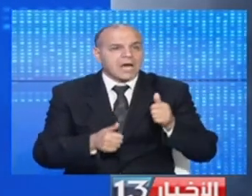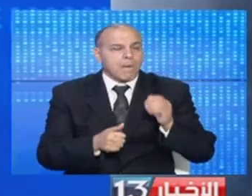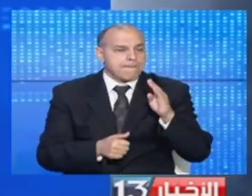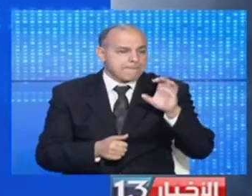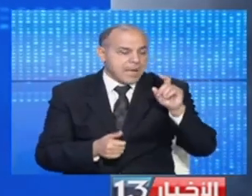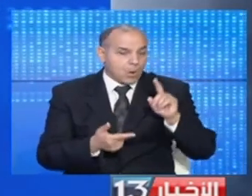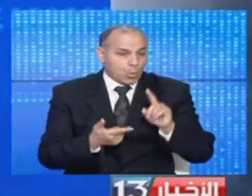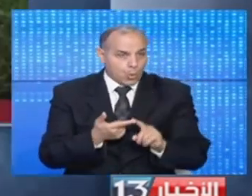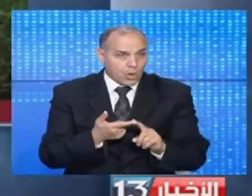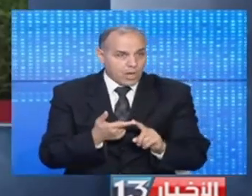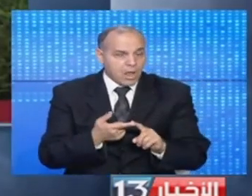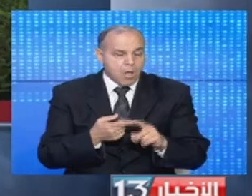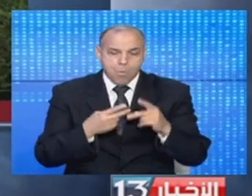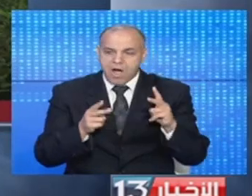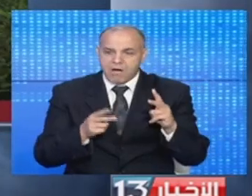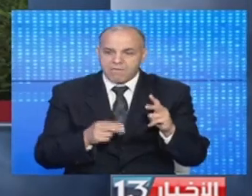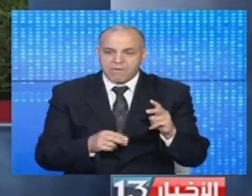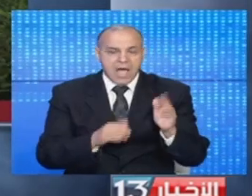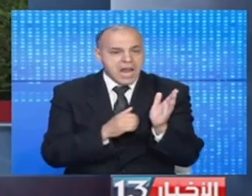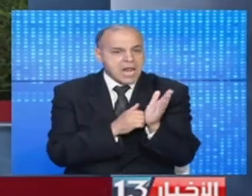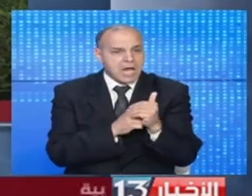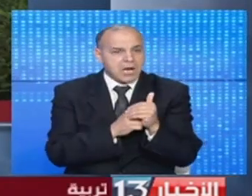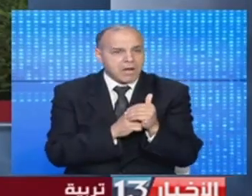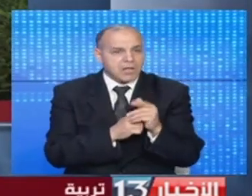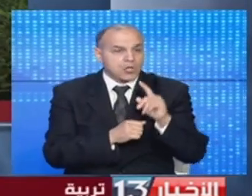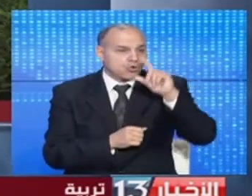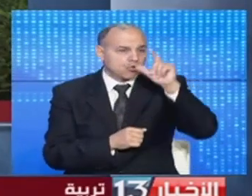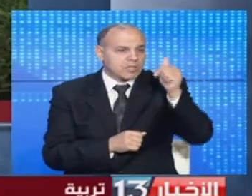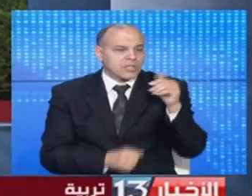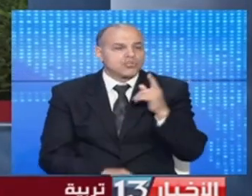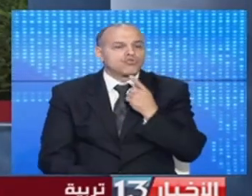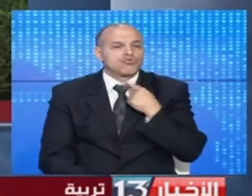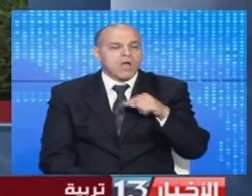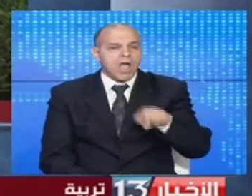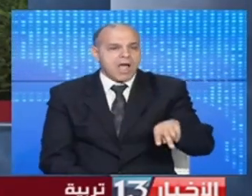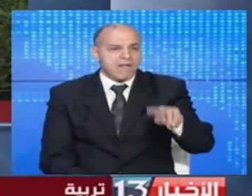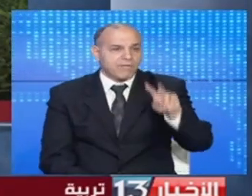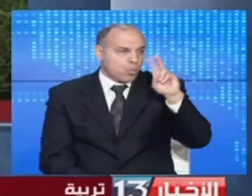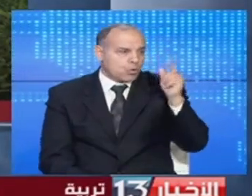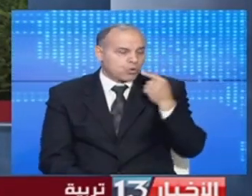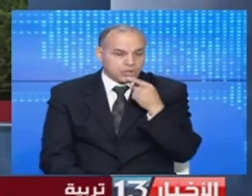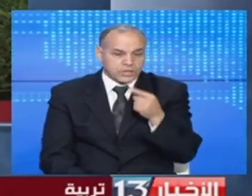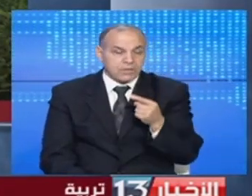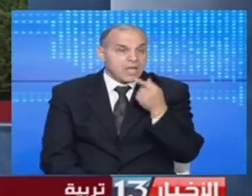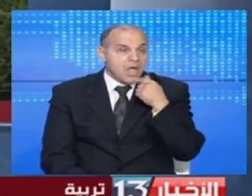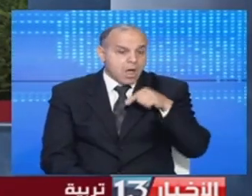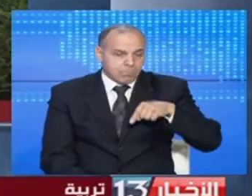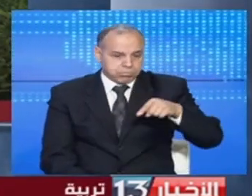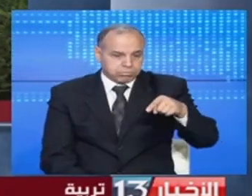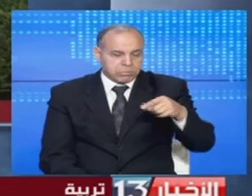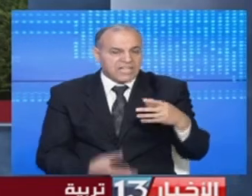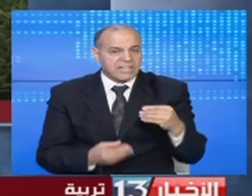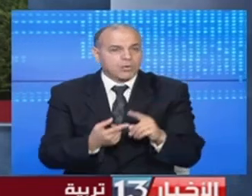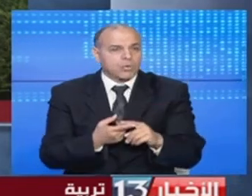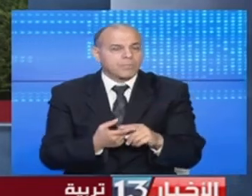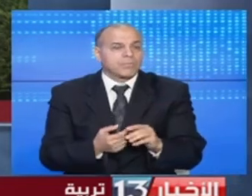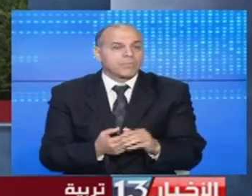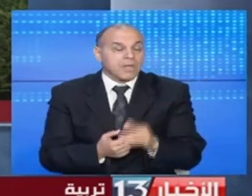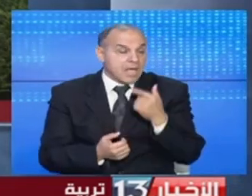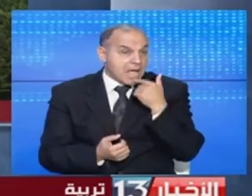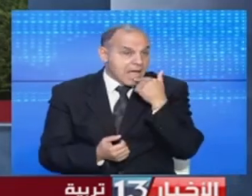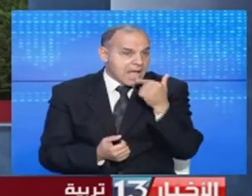البكالوريا الموافق يوم الأربعة السادس عشر من جوان 21 وآلفين والأيام الموالية له